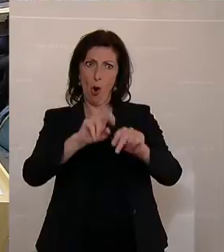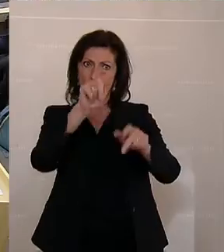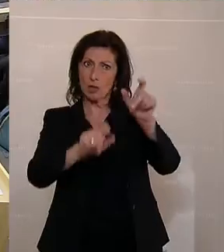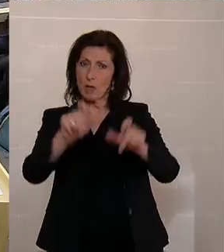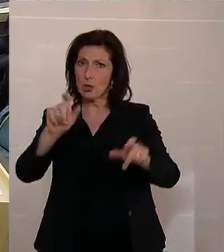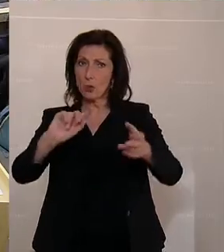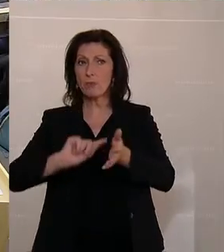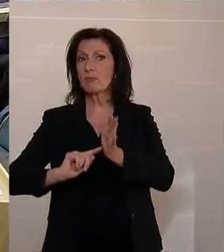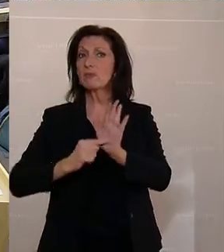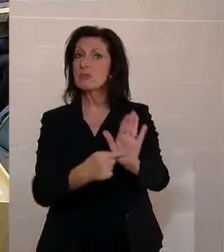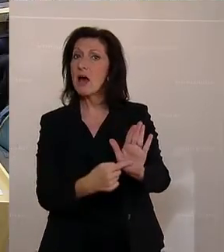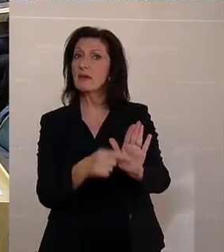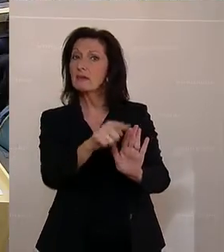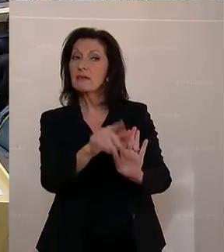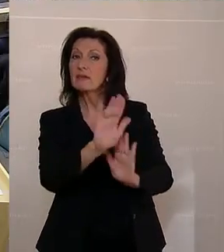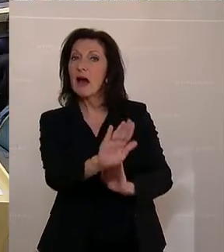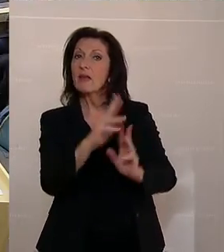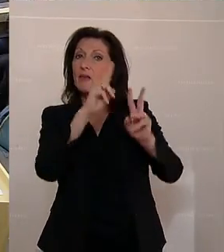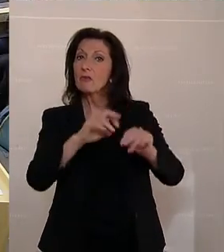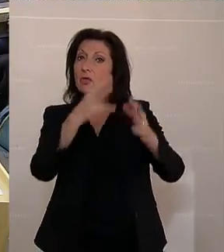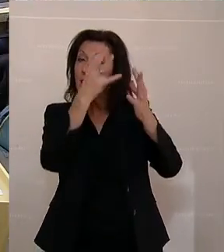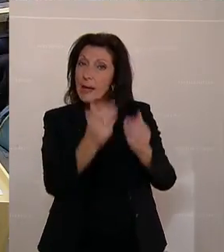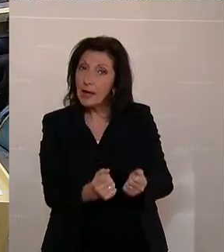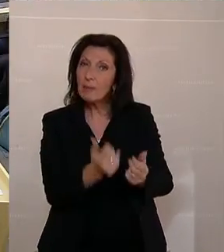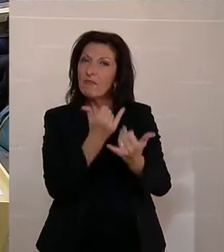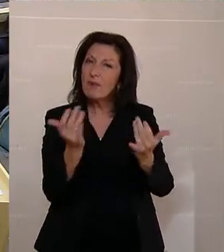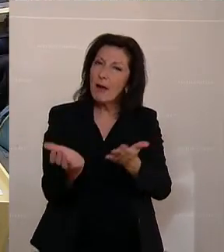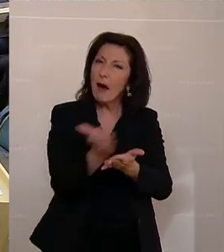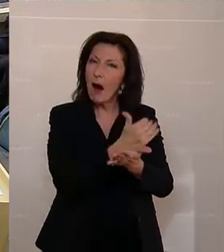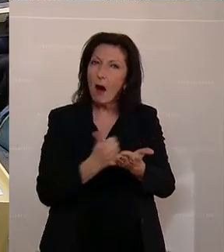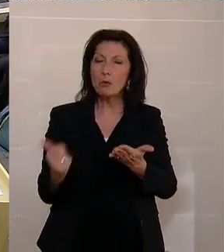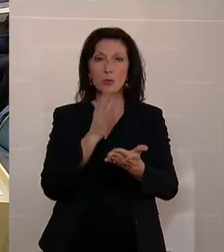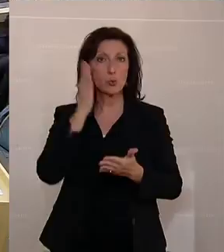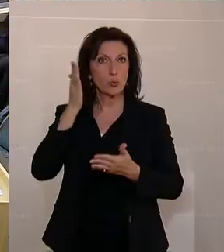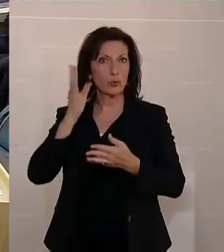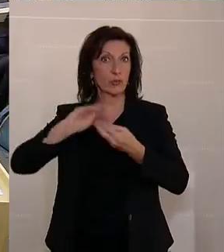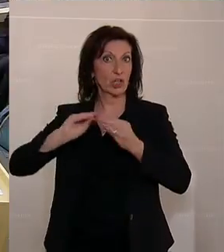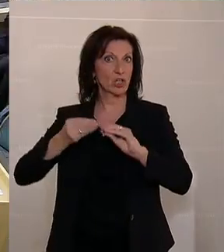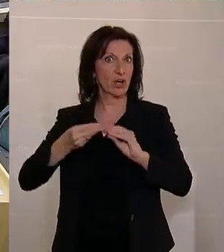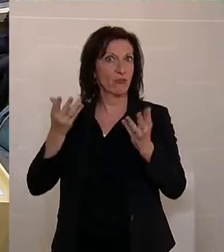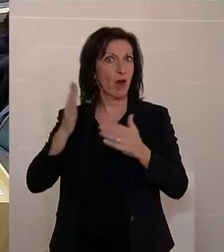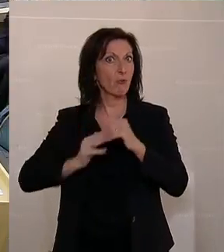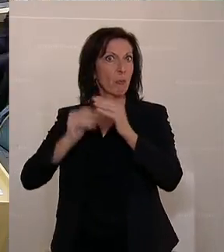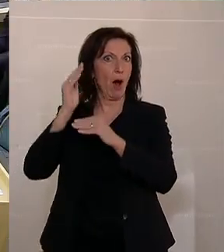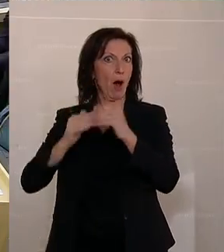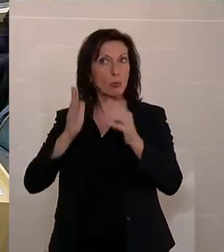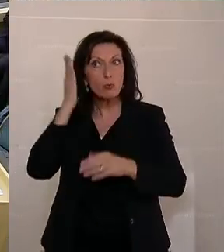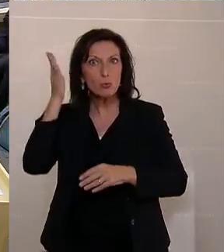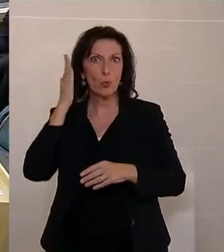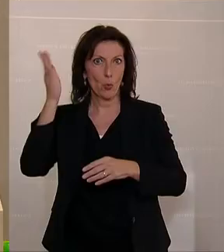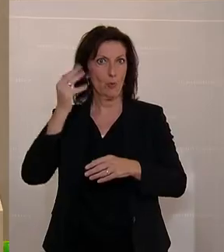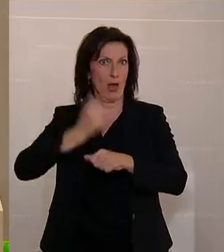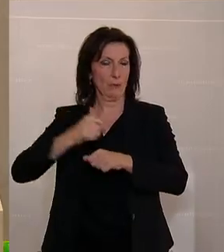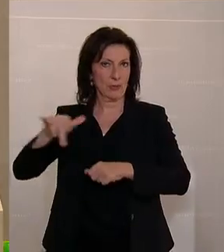können sie aus dem, was sie erforscht haben, auch einen Business Case machen, aus dem dann eben Arbeitsplätze entstehen. Und die Corona-Impfung ist ja zum